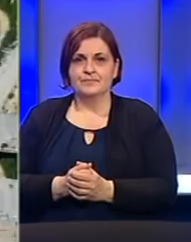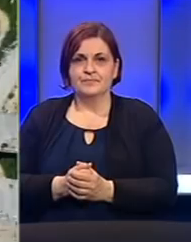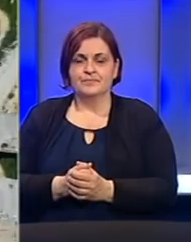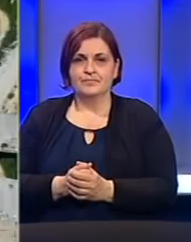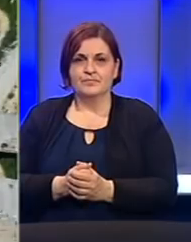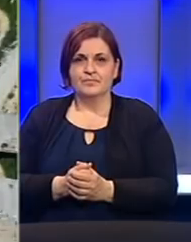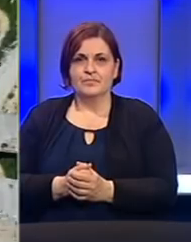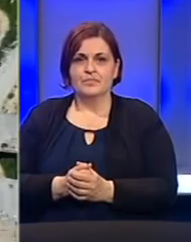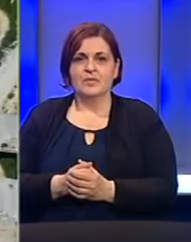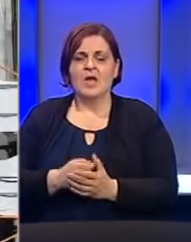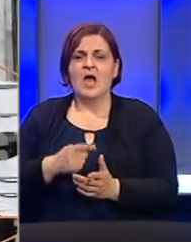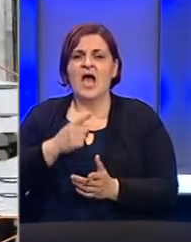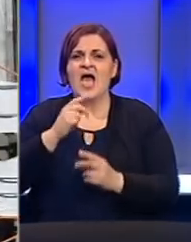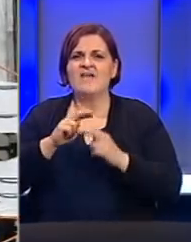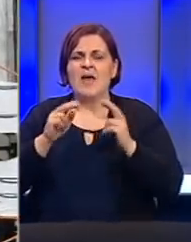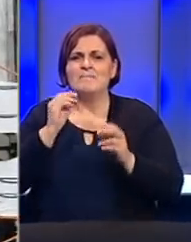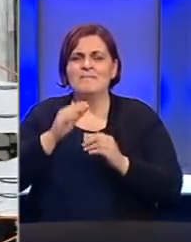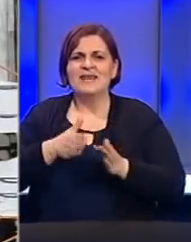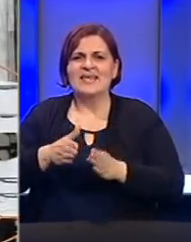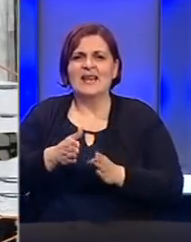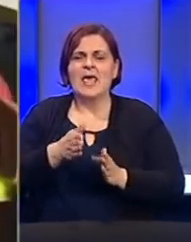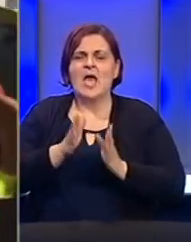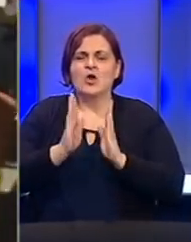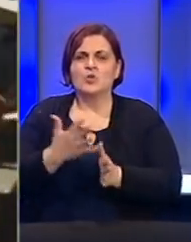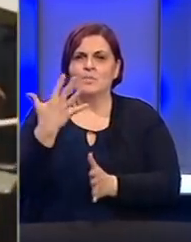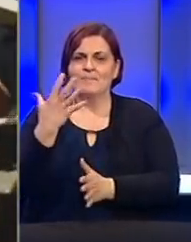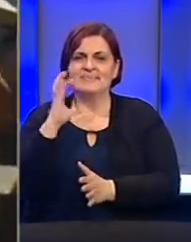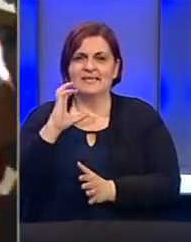Spojen lijevi vijedukt Babina rijeka na koridoru 5C.